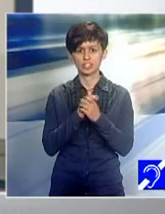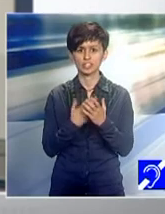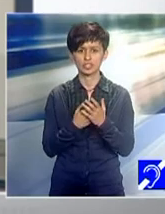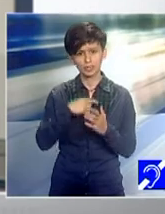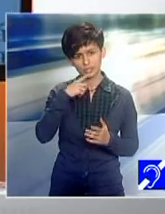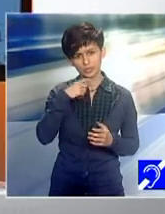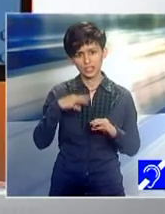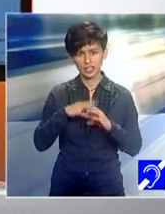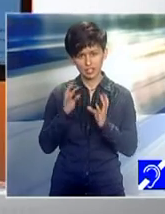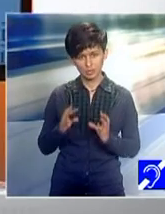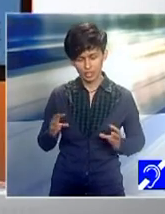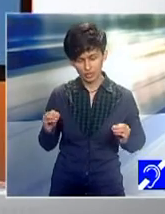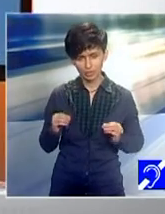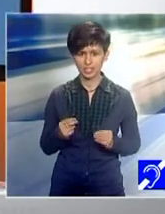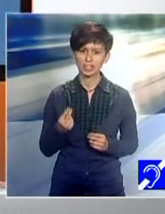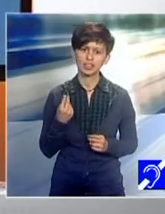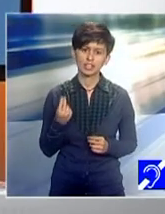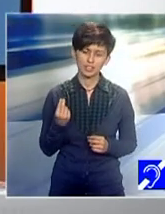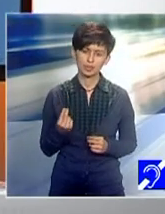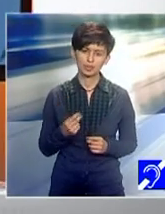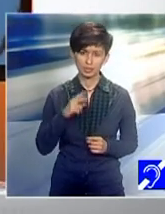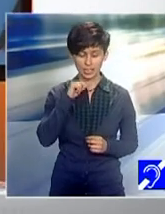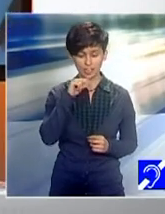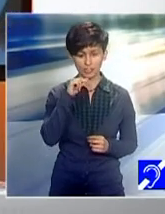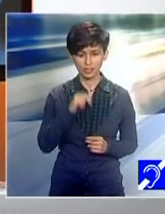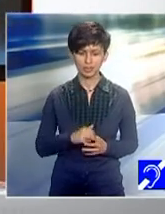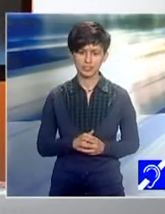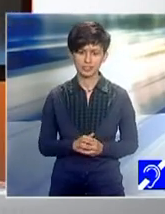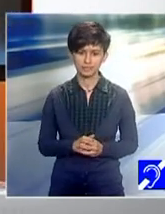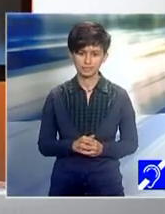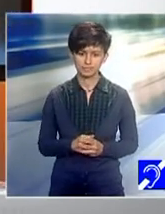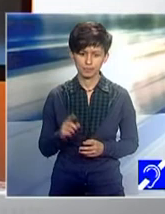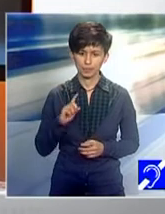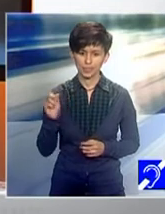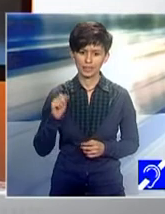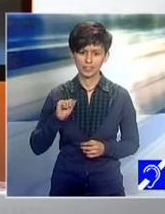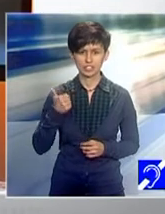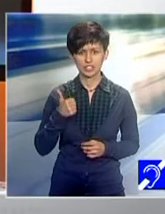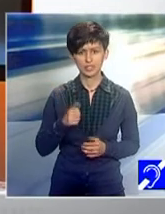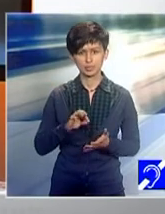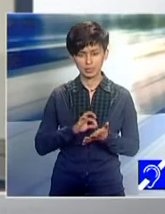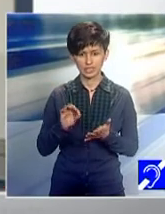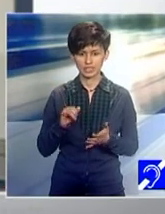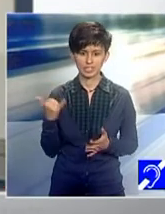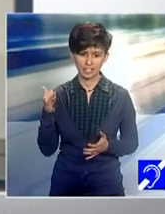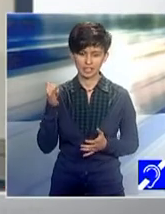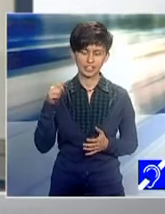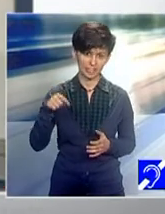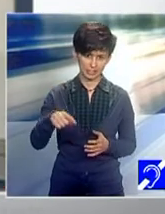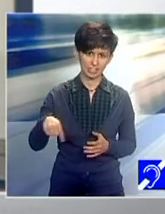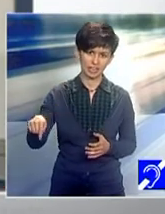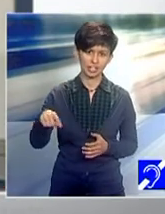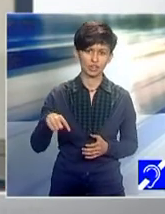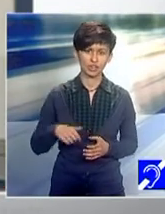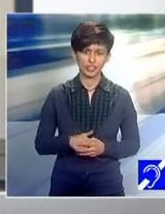telespetatori, cu siguranță vreau să le reamitesc că nu-i prima oară că sunteți la noi, dar de data aceasta ați fost în alte calitate. Ați venit de